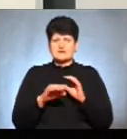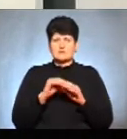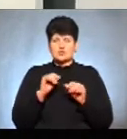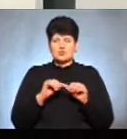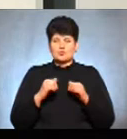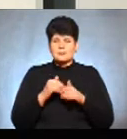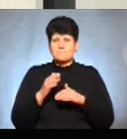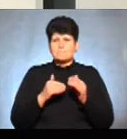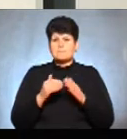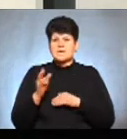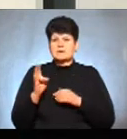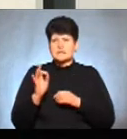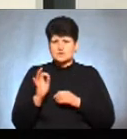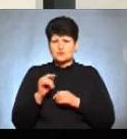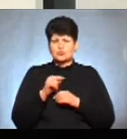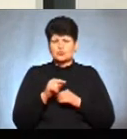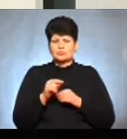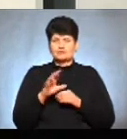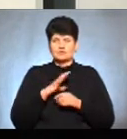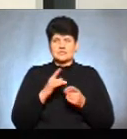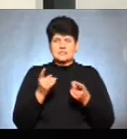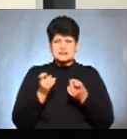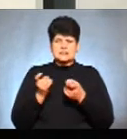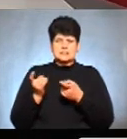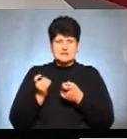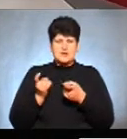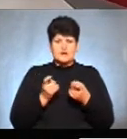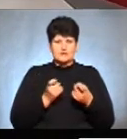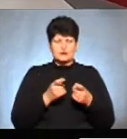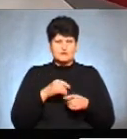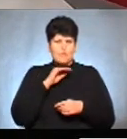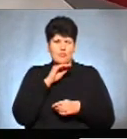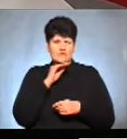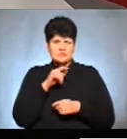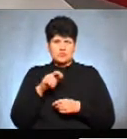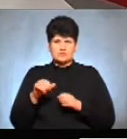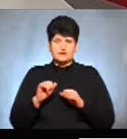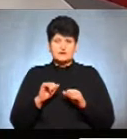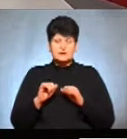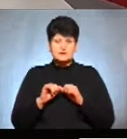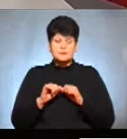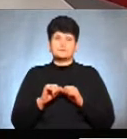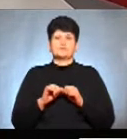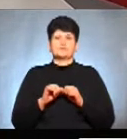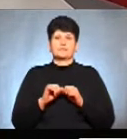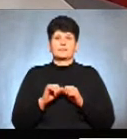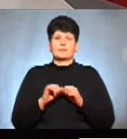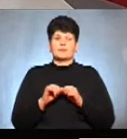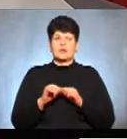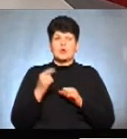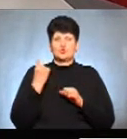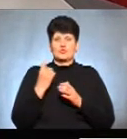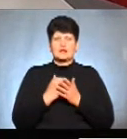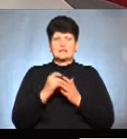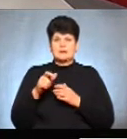практично тут стягнуті були, напевно, найбільш професійні люди в керівництві, тому що від одного з кандидата